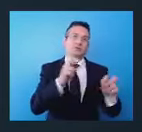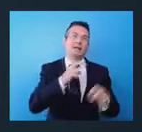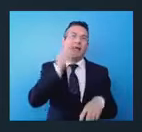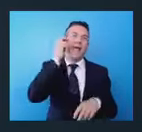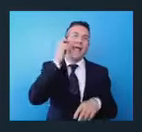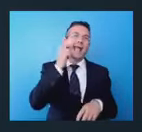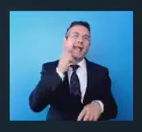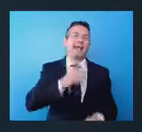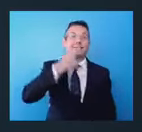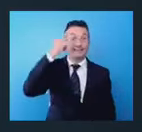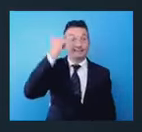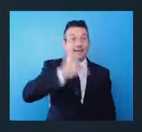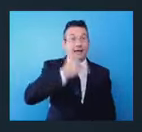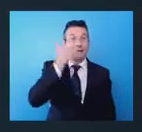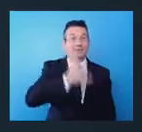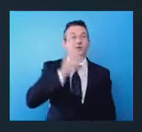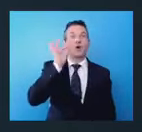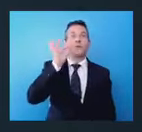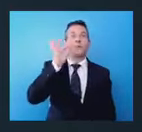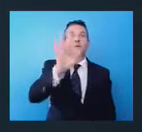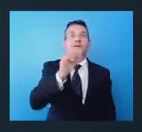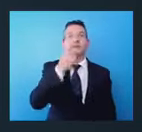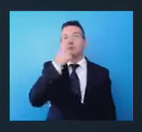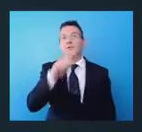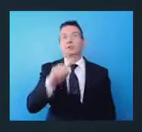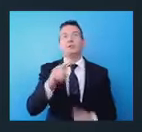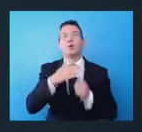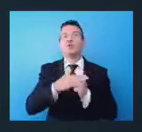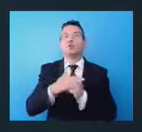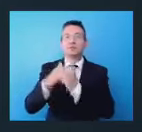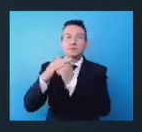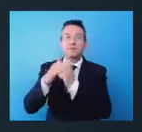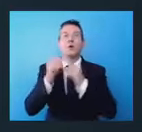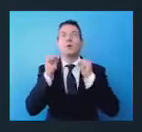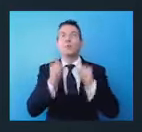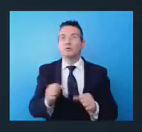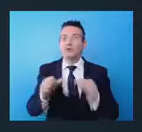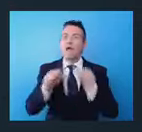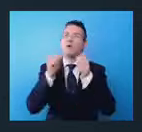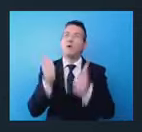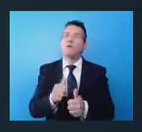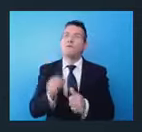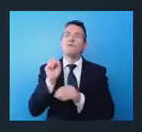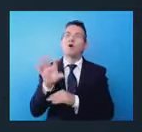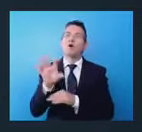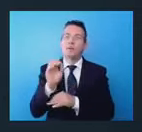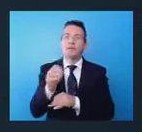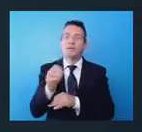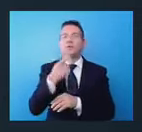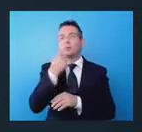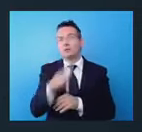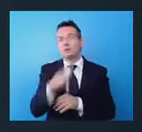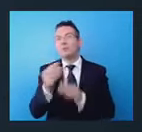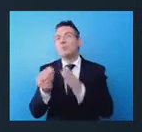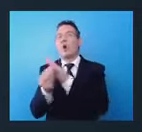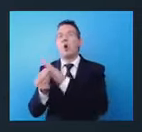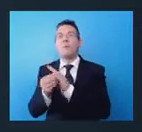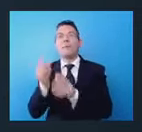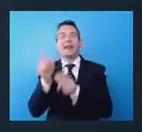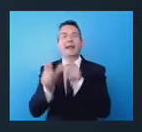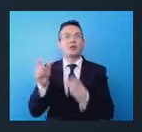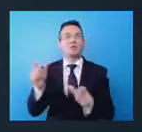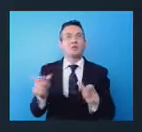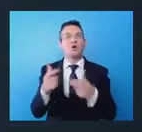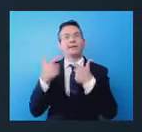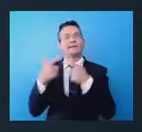volto proprio incentrato sulla sostenibilità, potremmo fare formazione verso gli operatori del settore, che siano questi gli